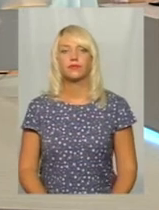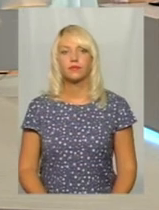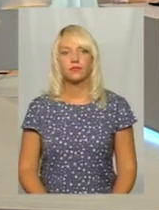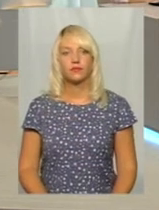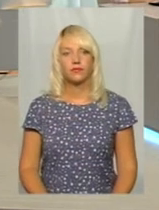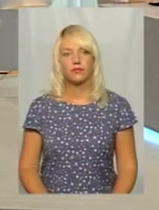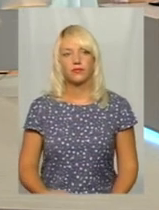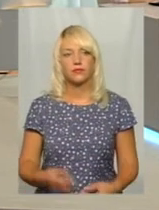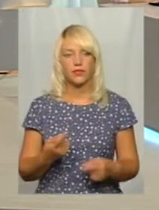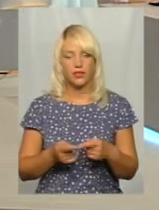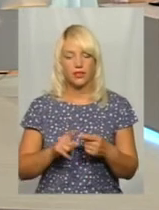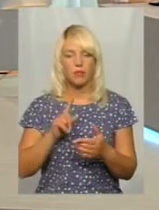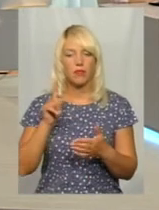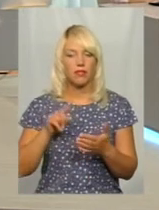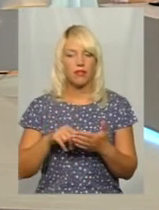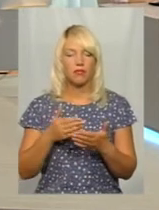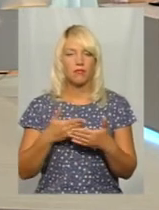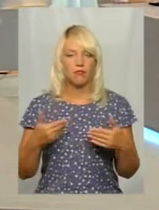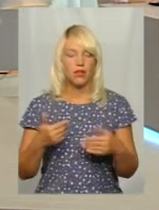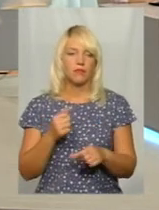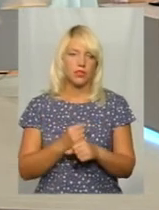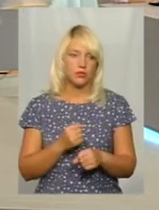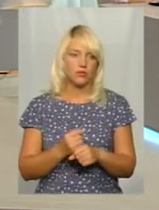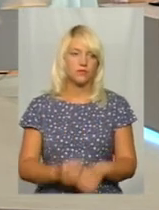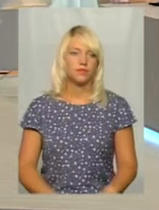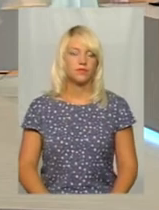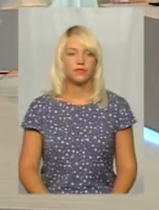На цим питанням аграрій працює.